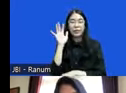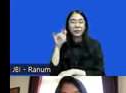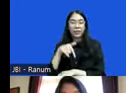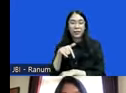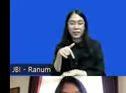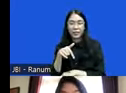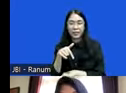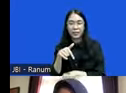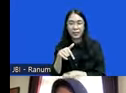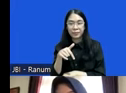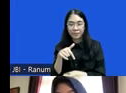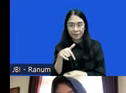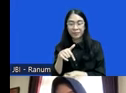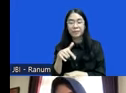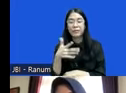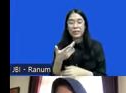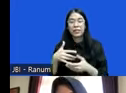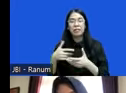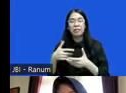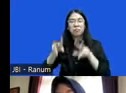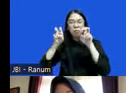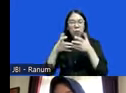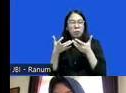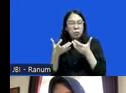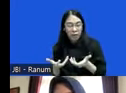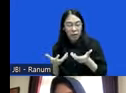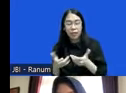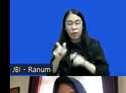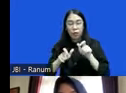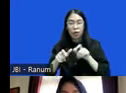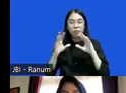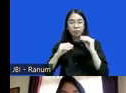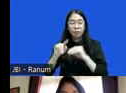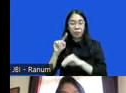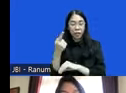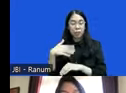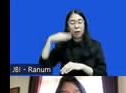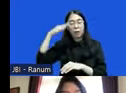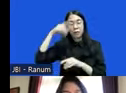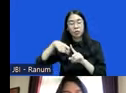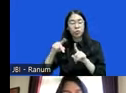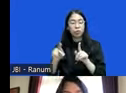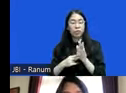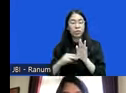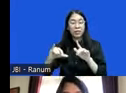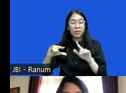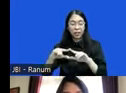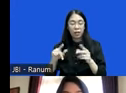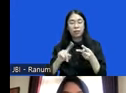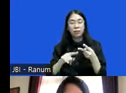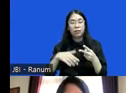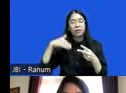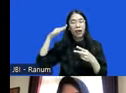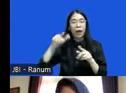ya topiknya begitu berat dan pembicara yang pertama ada Mas Kurnia dan juga ada Mbak Mai sudah menjelaskan secara